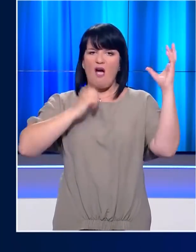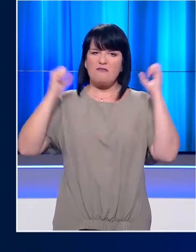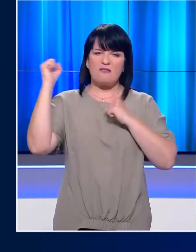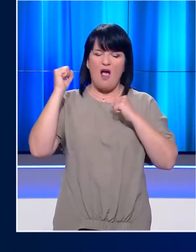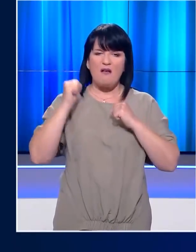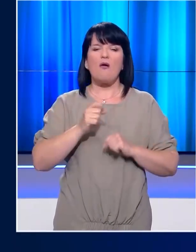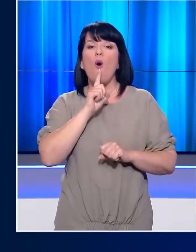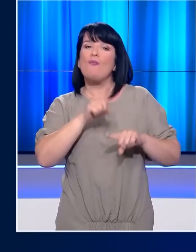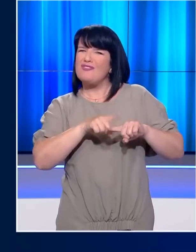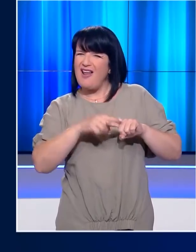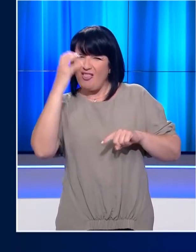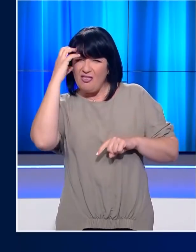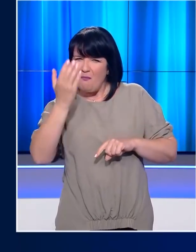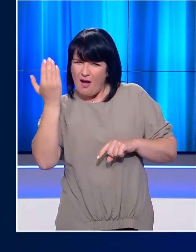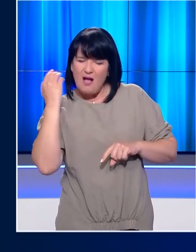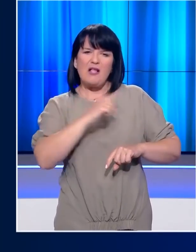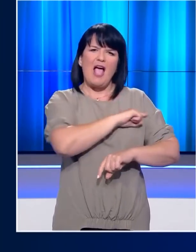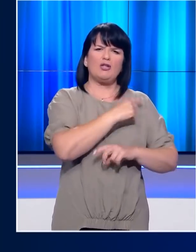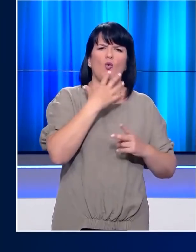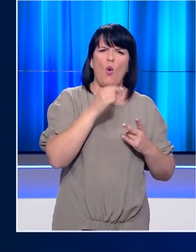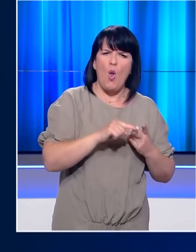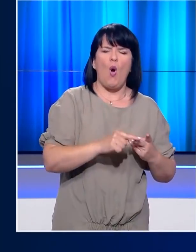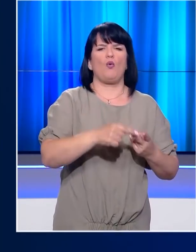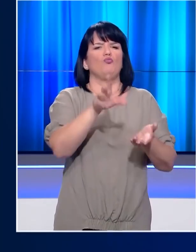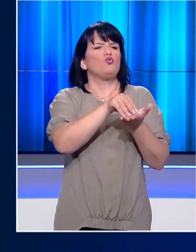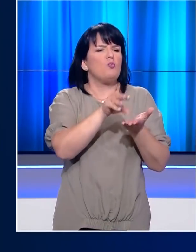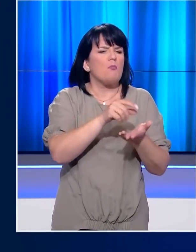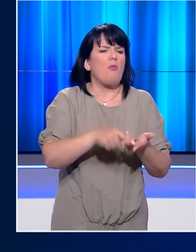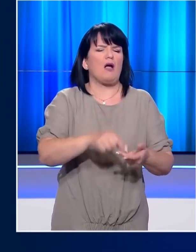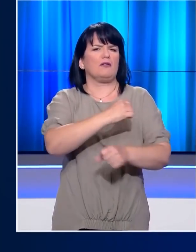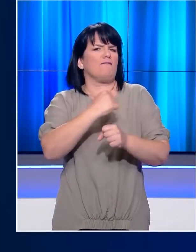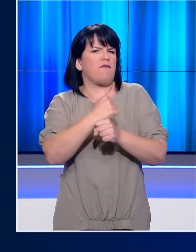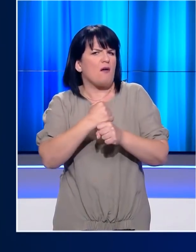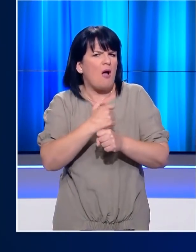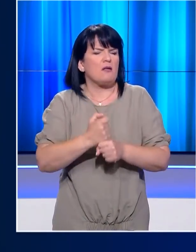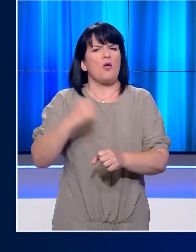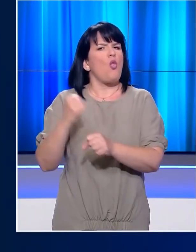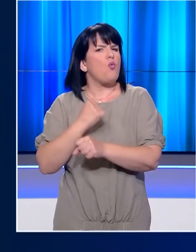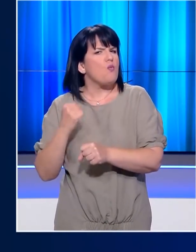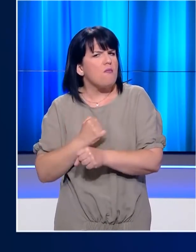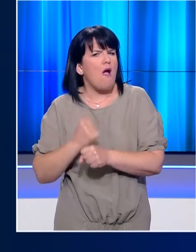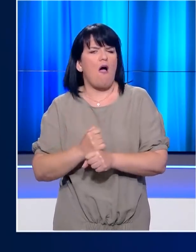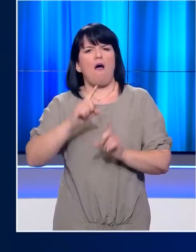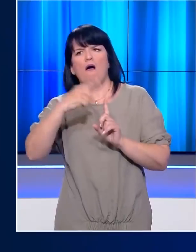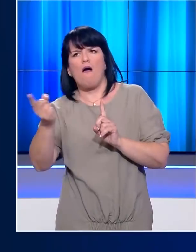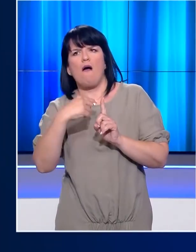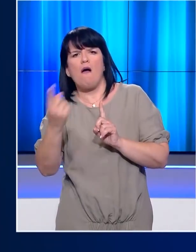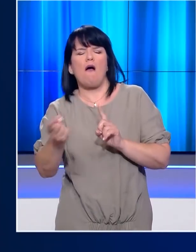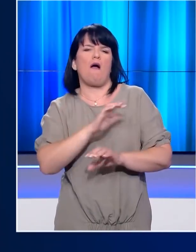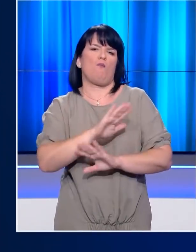μπορούν να βγουν από το σπίτι τους μόνο για ιατρικούς λόγους, για να ψωνίσουν τα απαραίτητα, να εργαστούν ή για να αθληθούν.